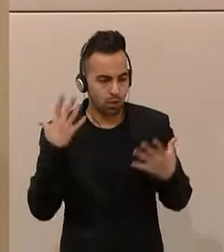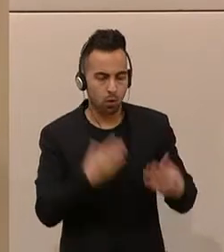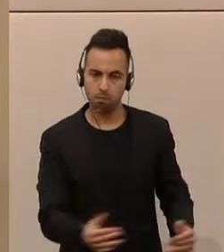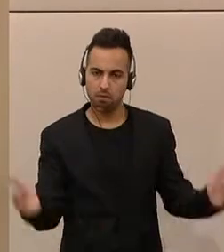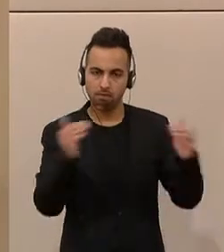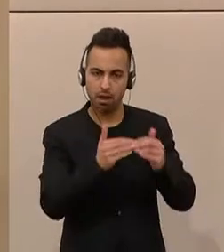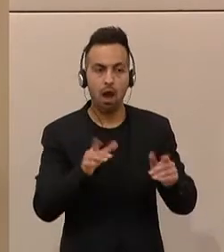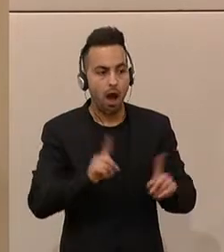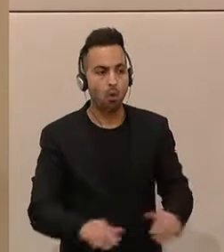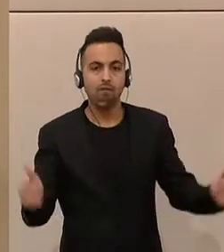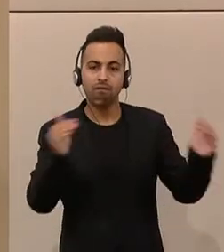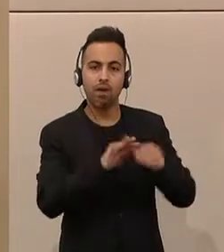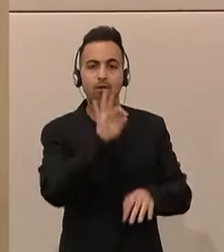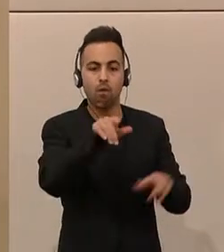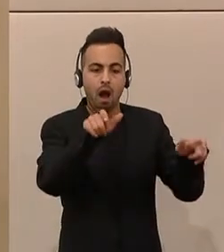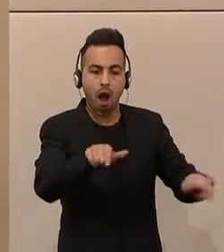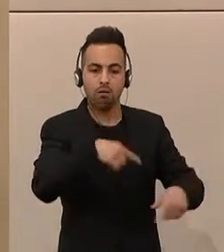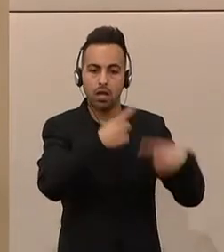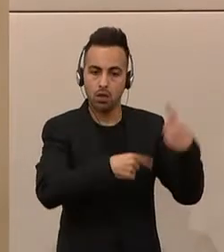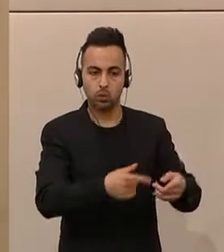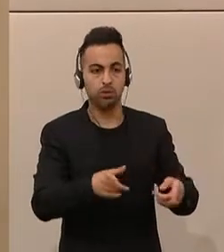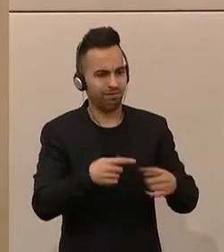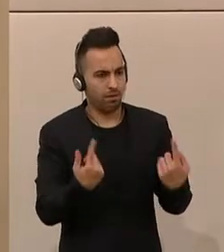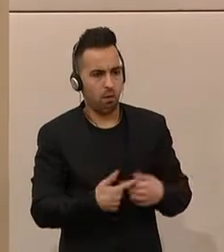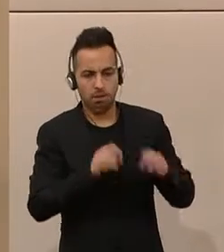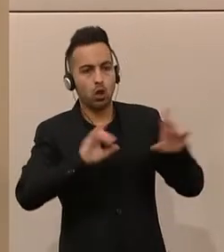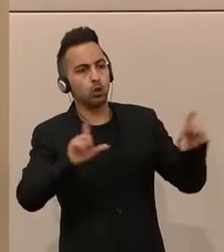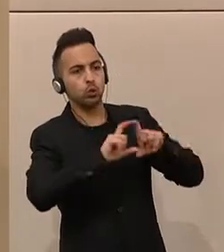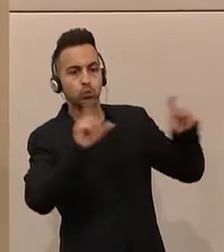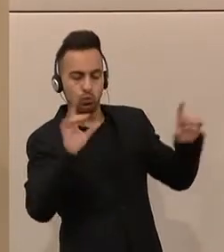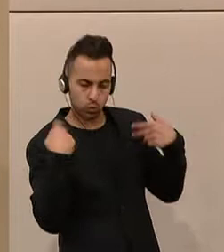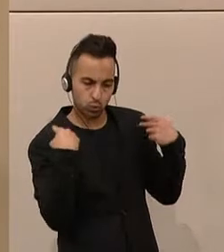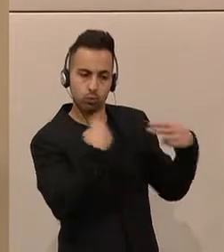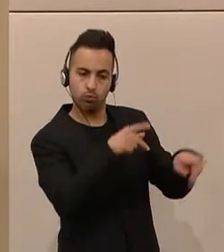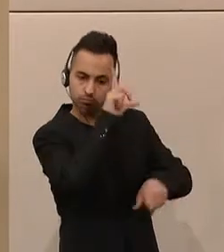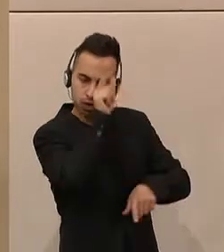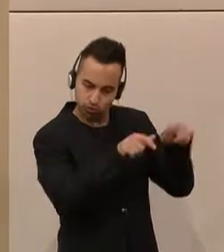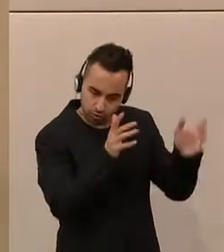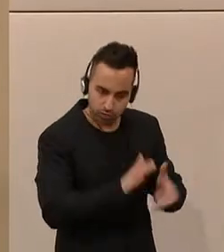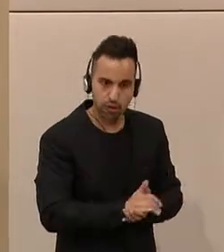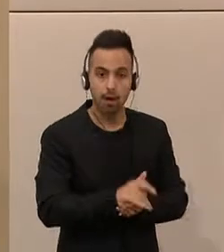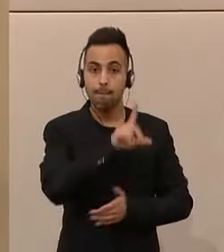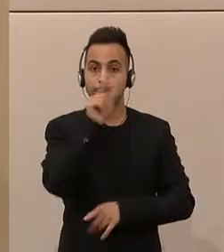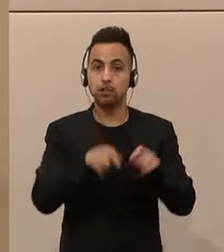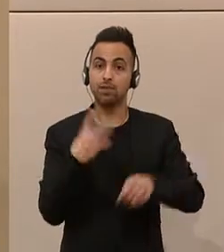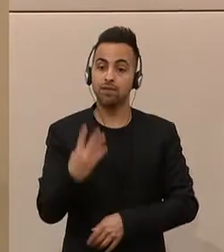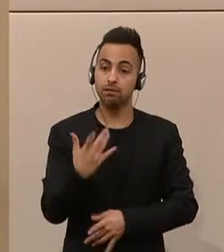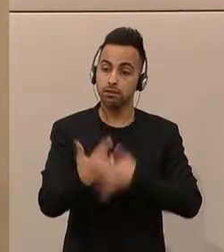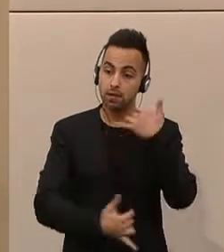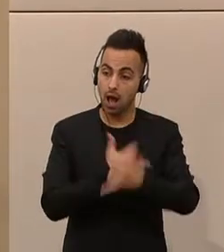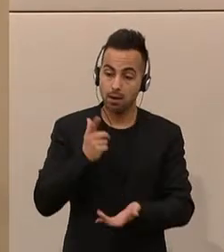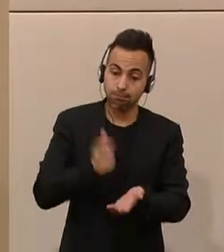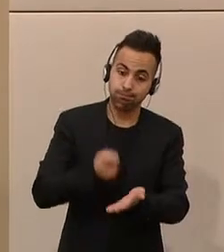für die ältere Generation, das sind wir der älteren Generation auch schuldig. Und Menschen mit 40 Beitragsjahren erhalten in